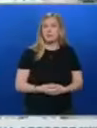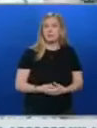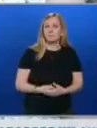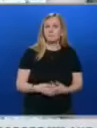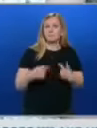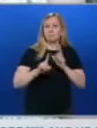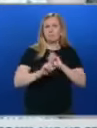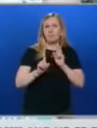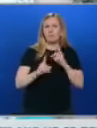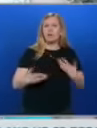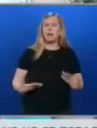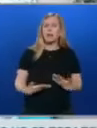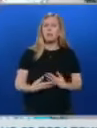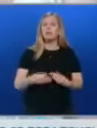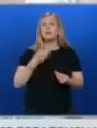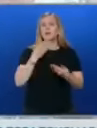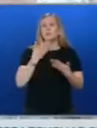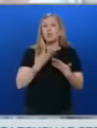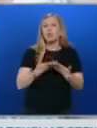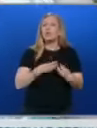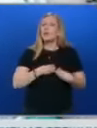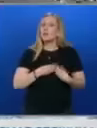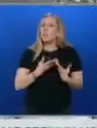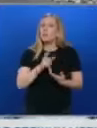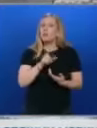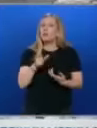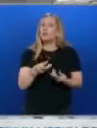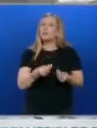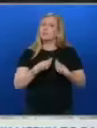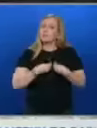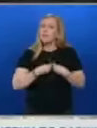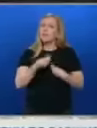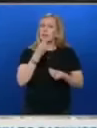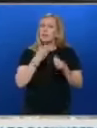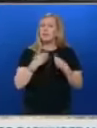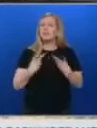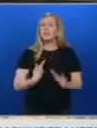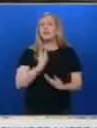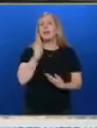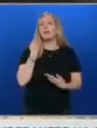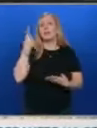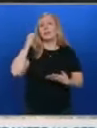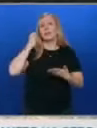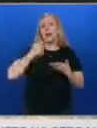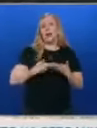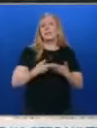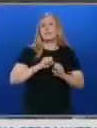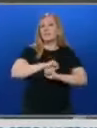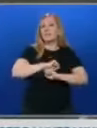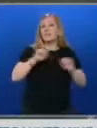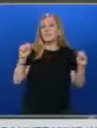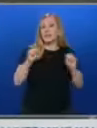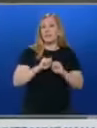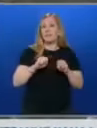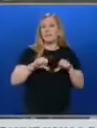Не сме гладни. Благодарение на доброволците имаме храна, казват хората. Искат обаче да има поне един наказан за взрива на язовирната